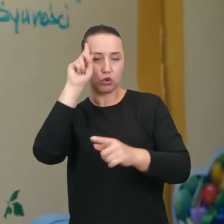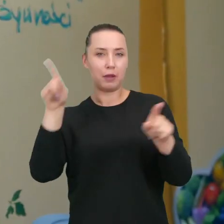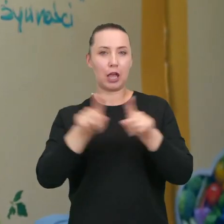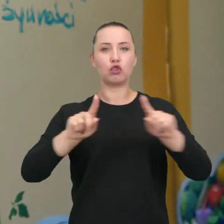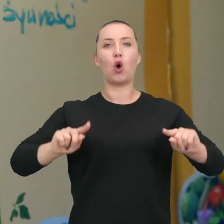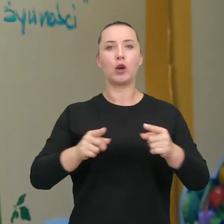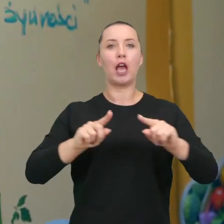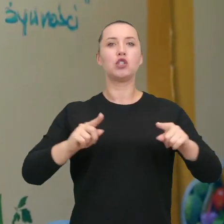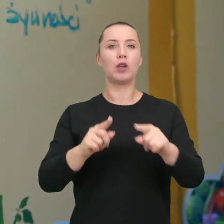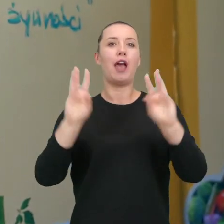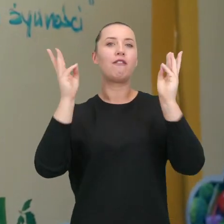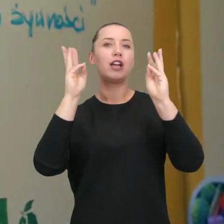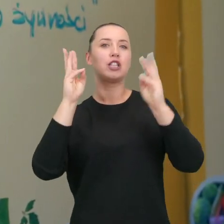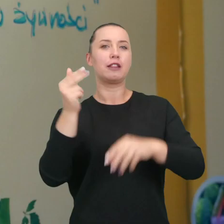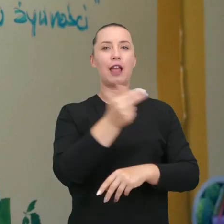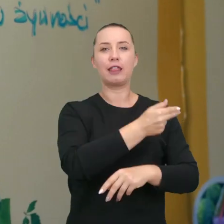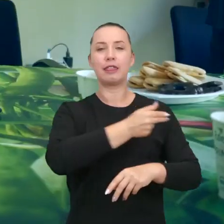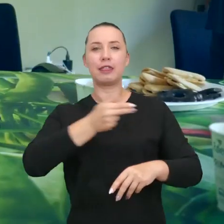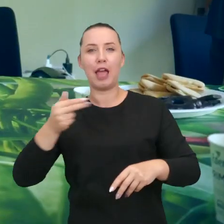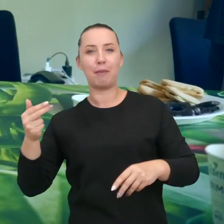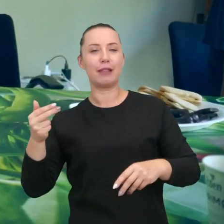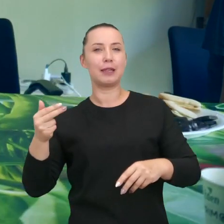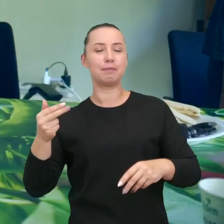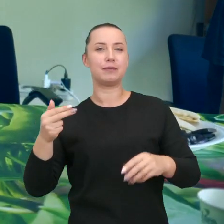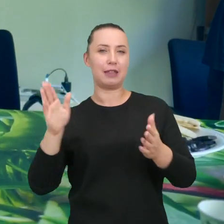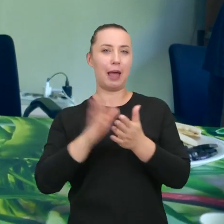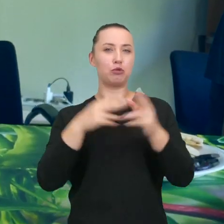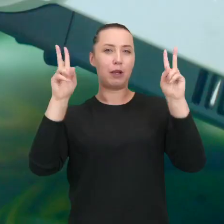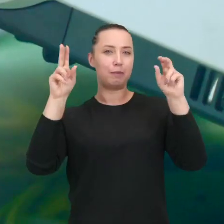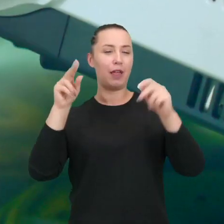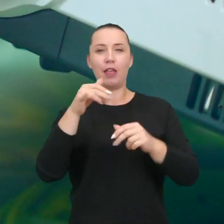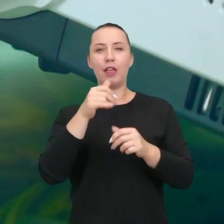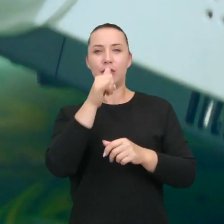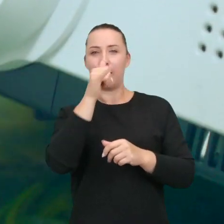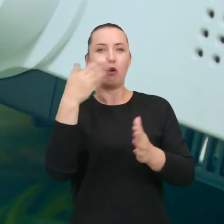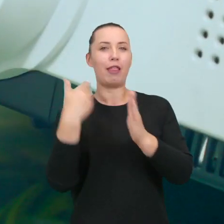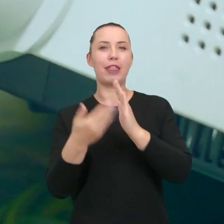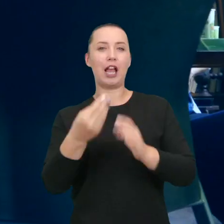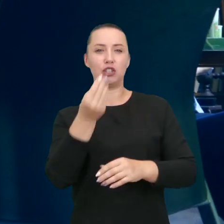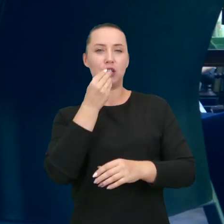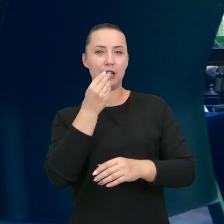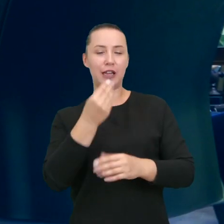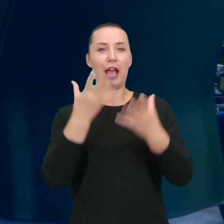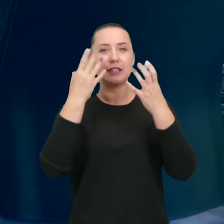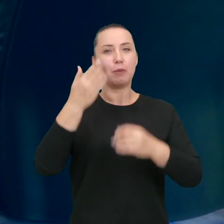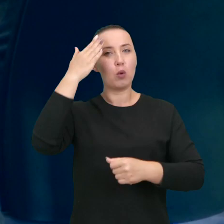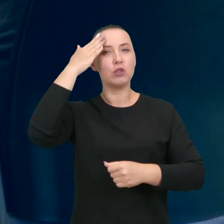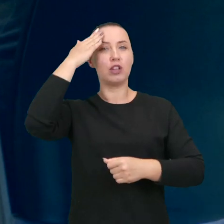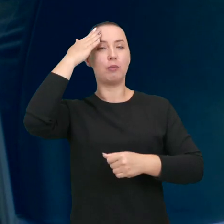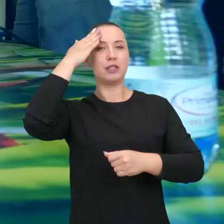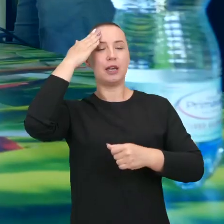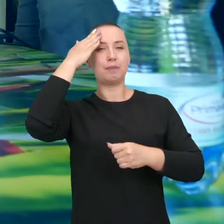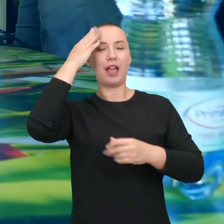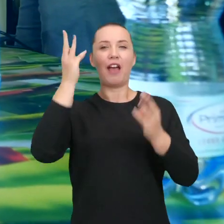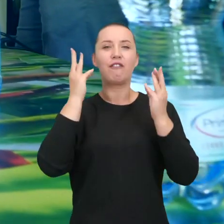organizujemy warsztaty, w tym warsztaty o marnotrawieniu żywności. Staramy się uświadomić jak ważna jest